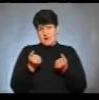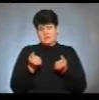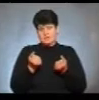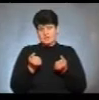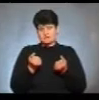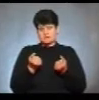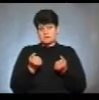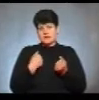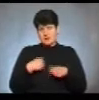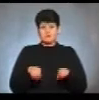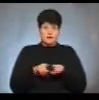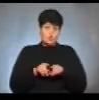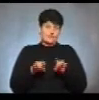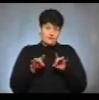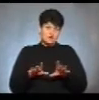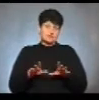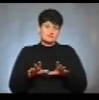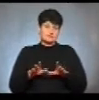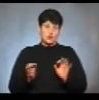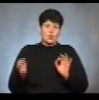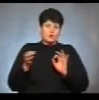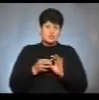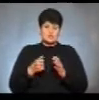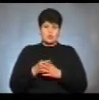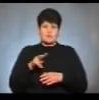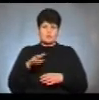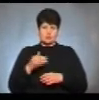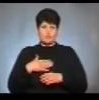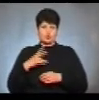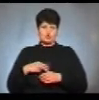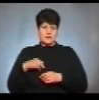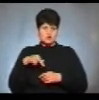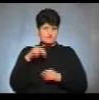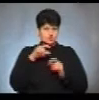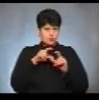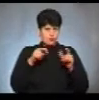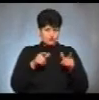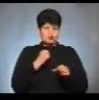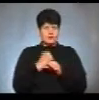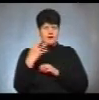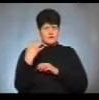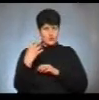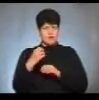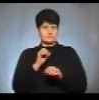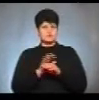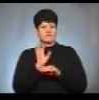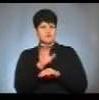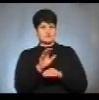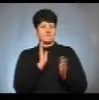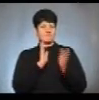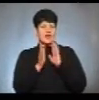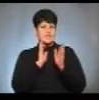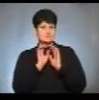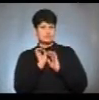я також вирішив долучитися до пласту. Моя сьогодні дочка пішла до школи, вона зробила фотографію, виклила її в фейсбук.